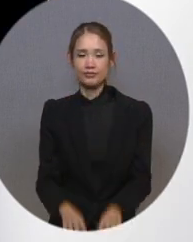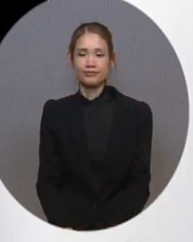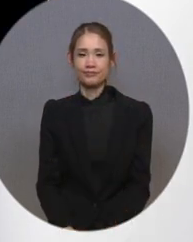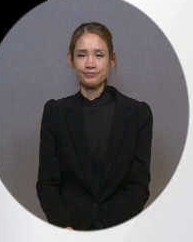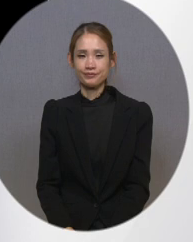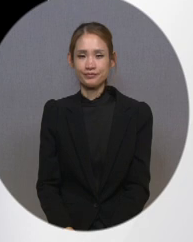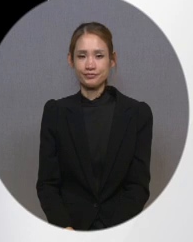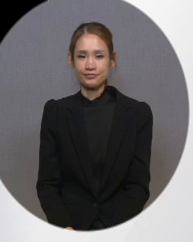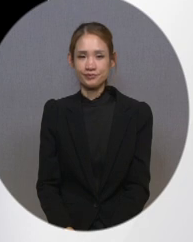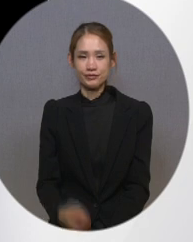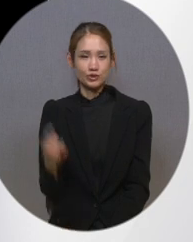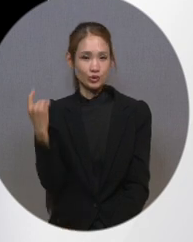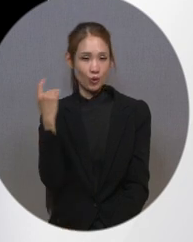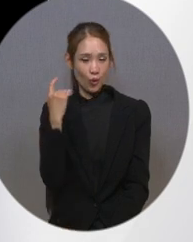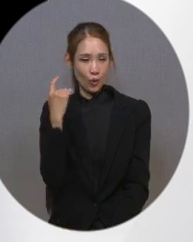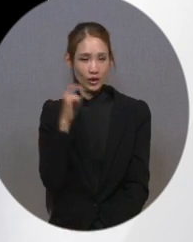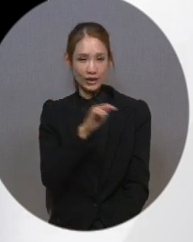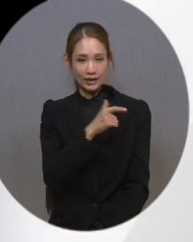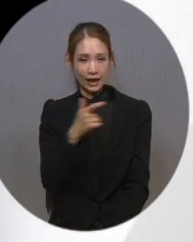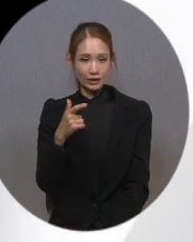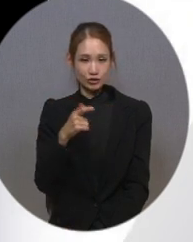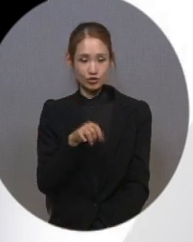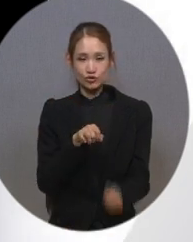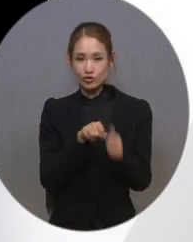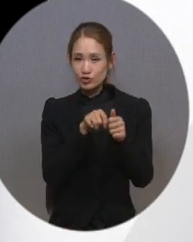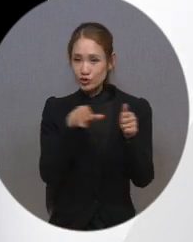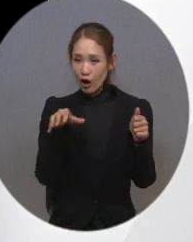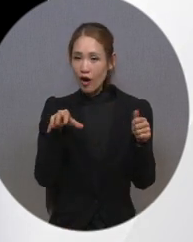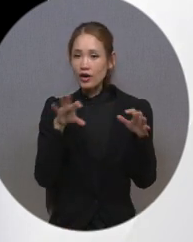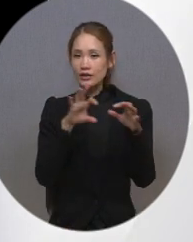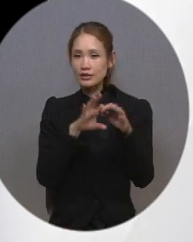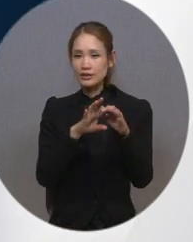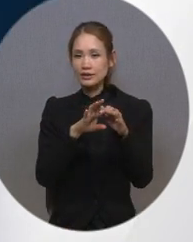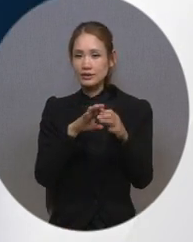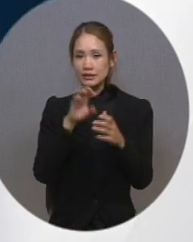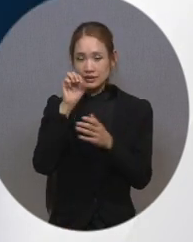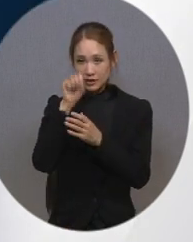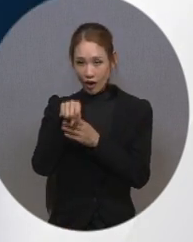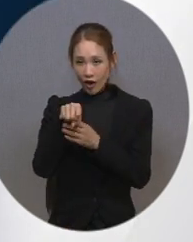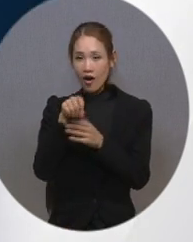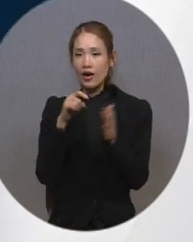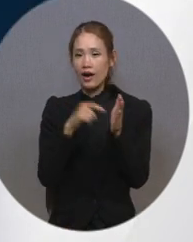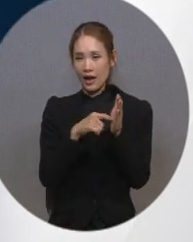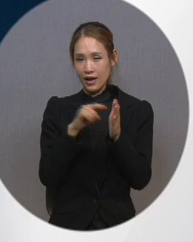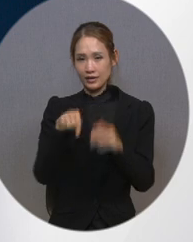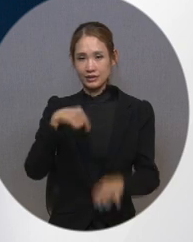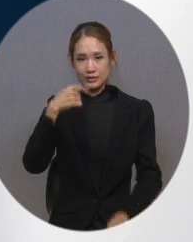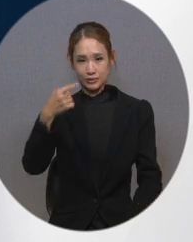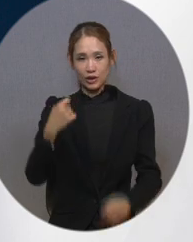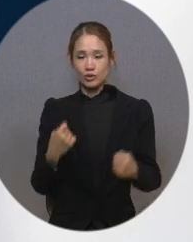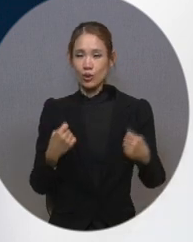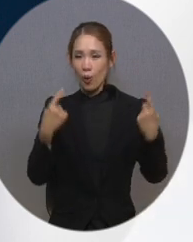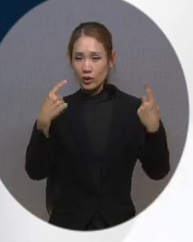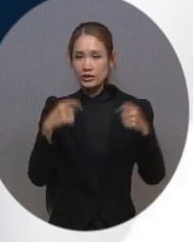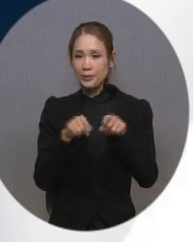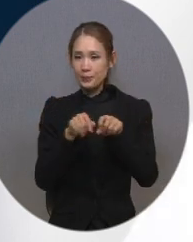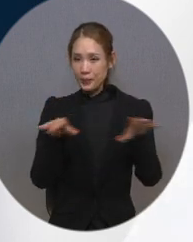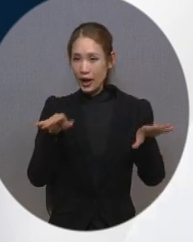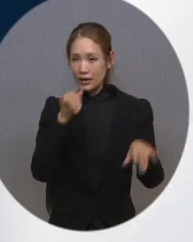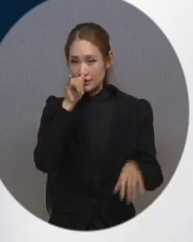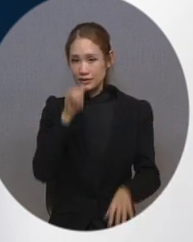소리 다중 출력 기능을 켜서 연결된 블루투스 스피커와 TV 소리를 동시에 출력할 수 있습니다.